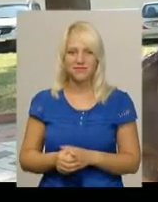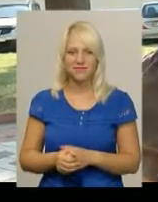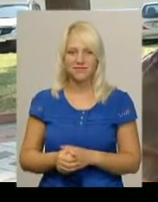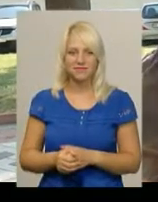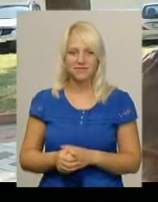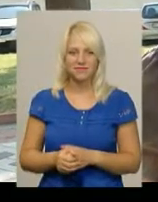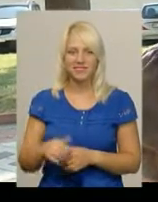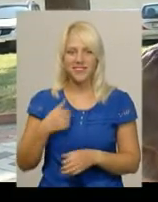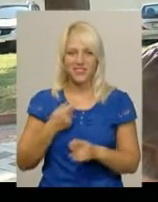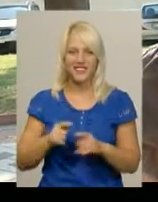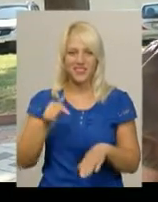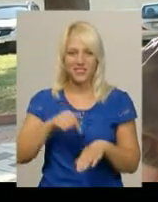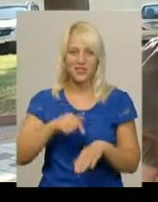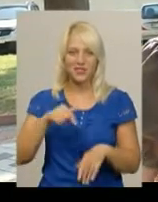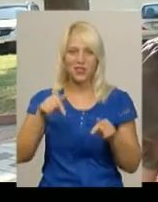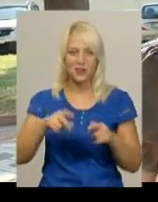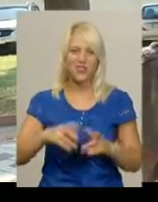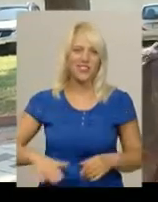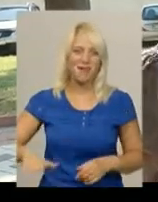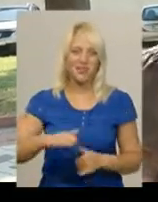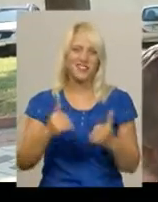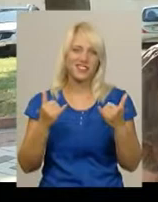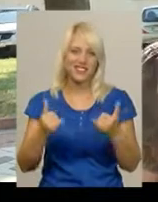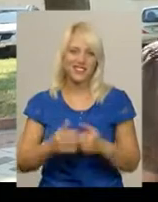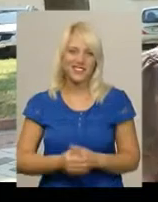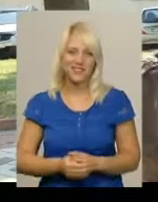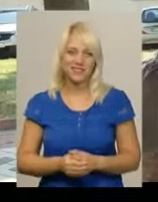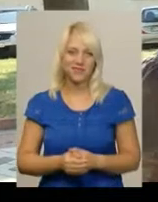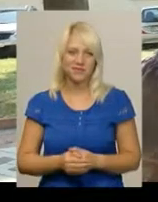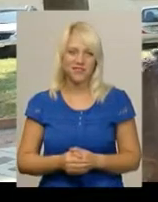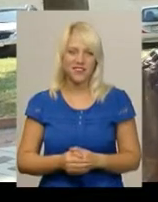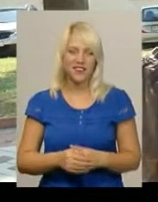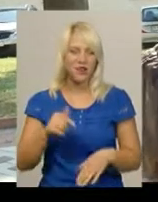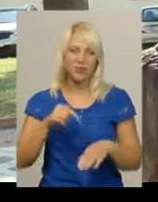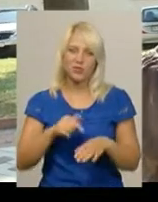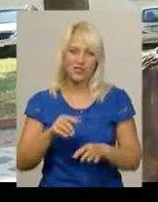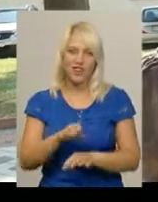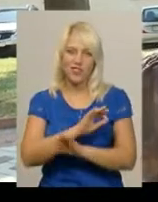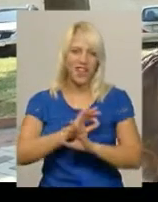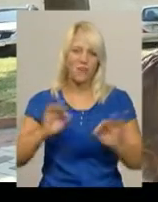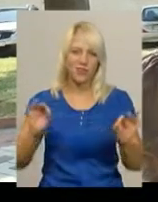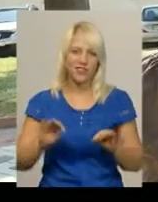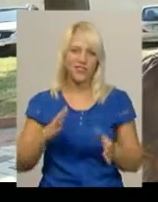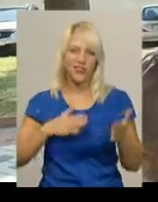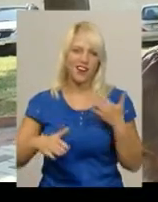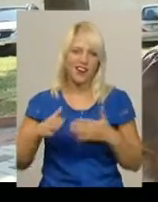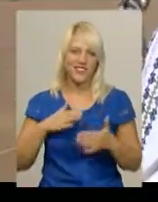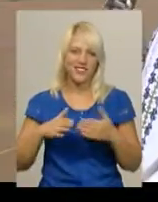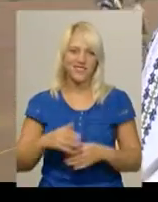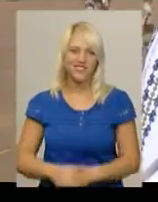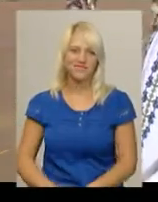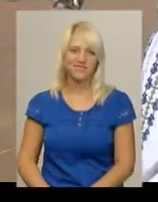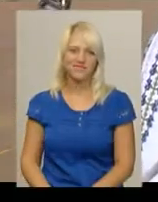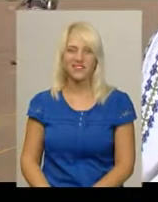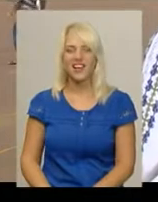відчула тут, на площі зараз. Дуже почуваюся неймовірно, радісно, чудово».